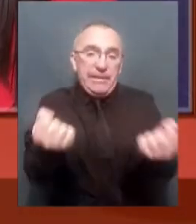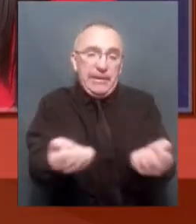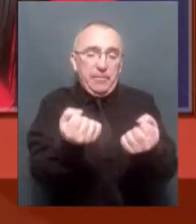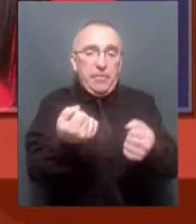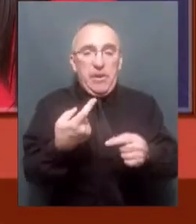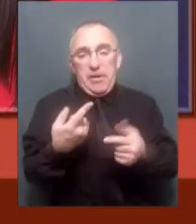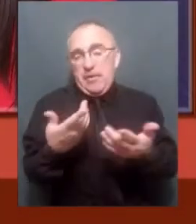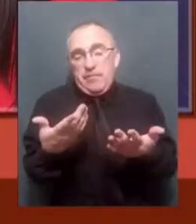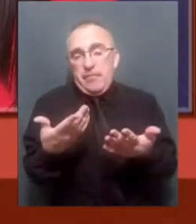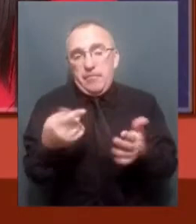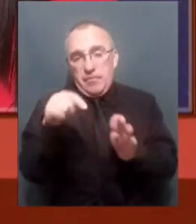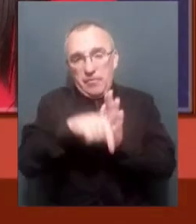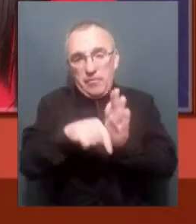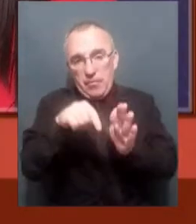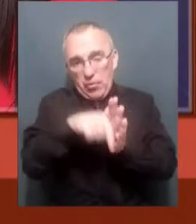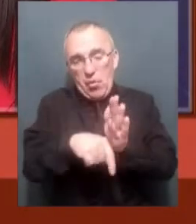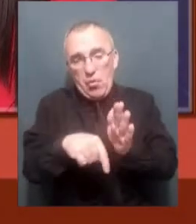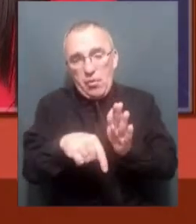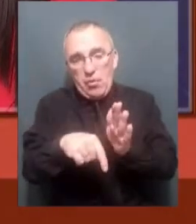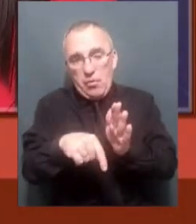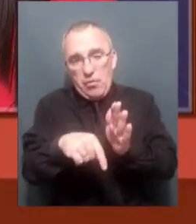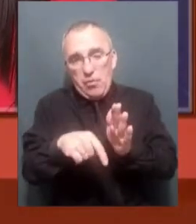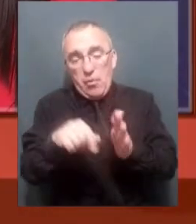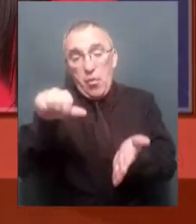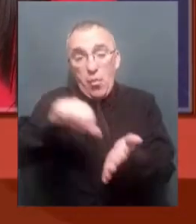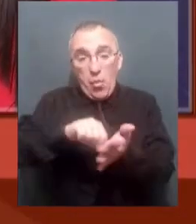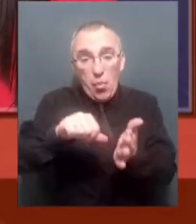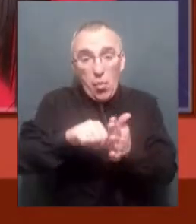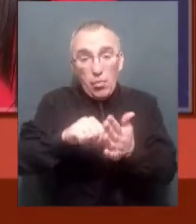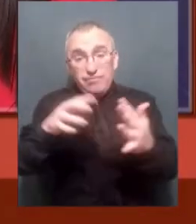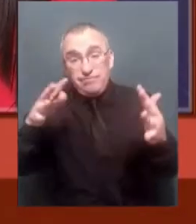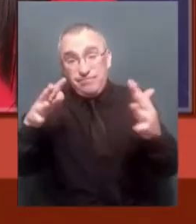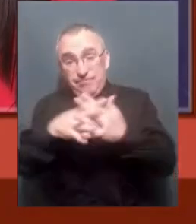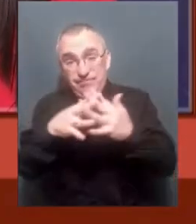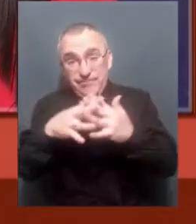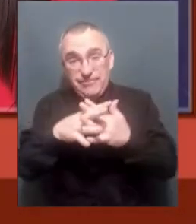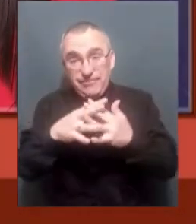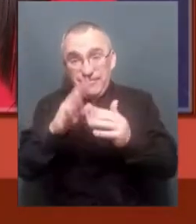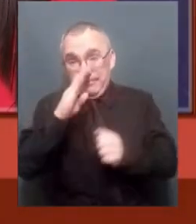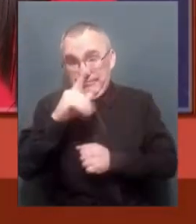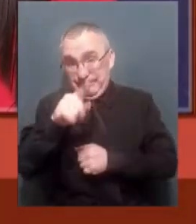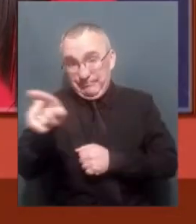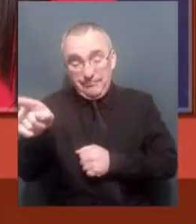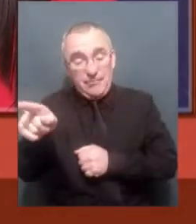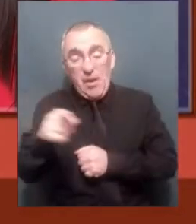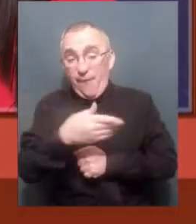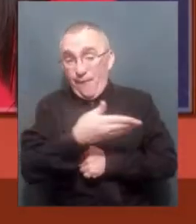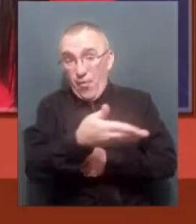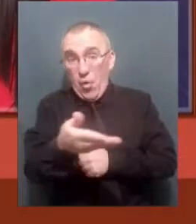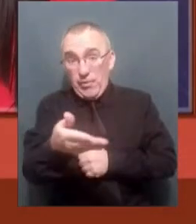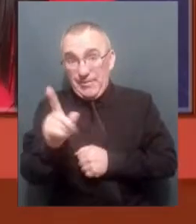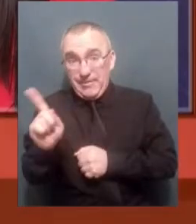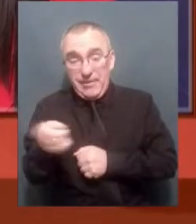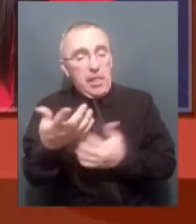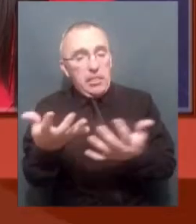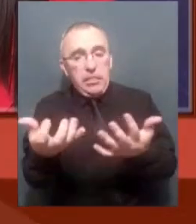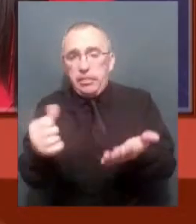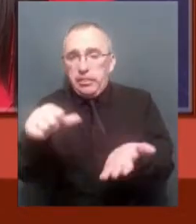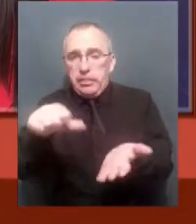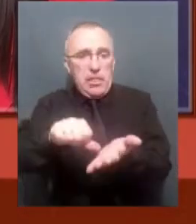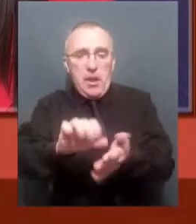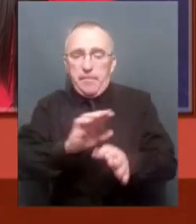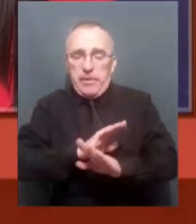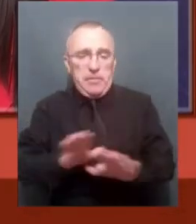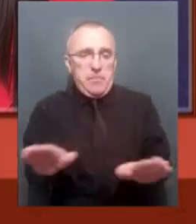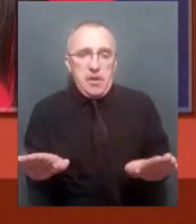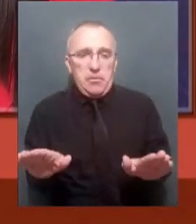безпосередня участь у зікненні з противником вони не приймають. Тобто